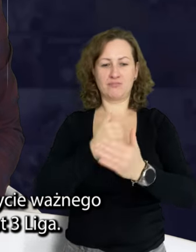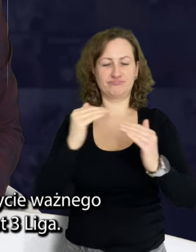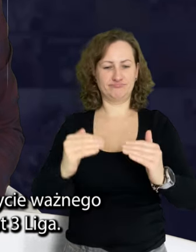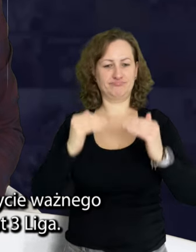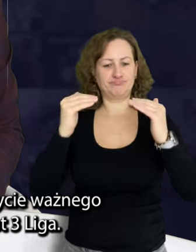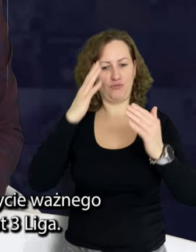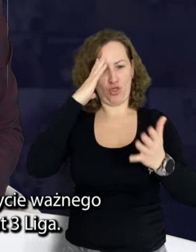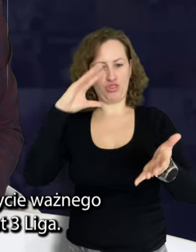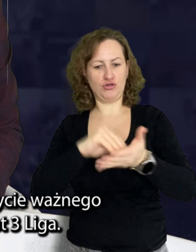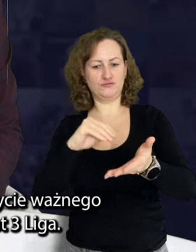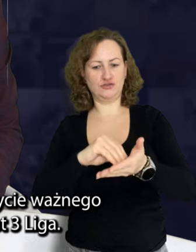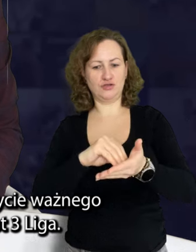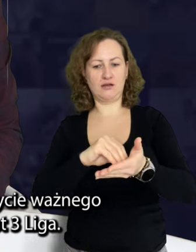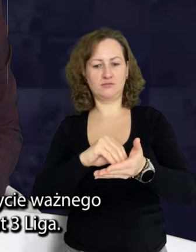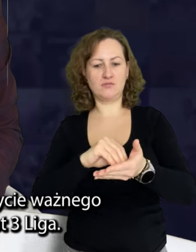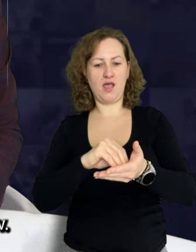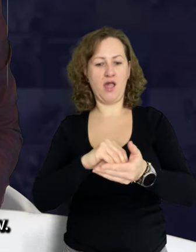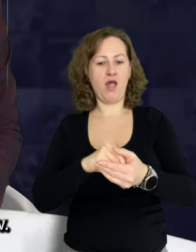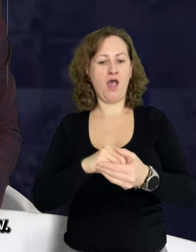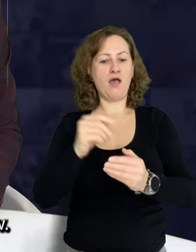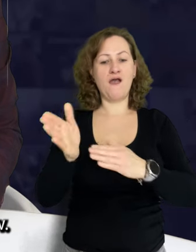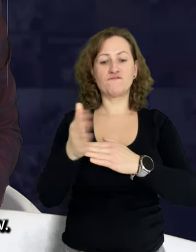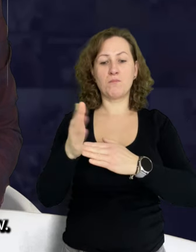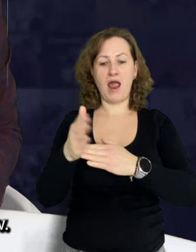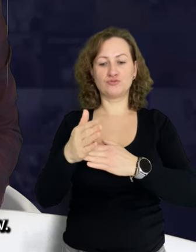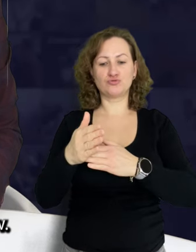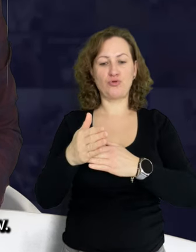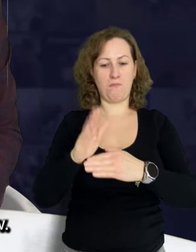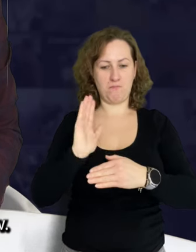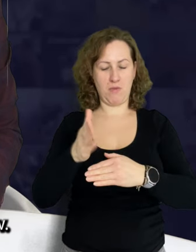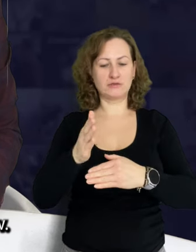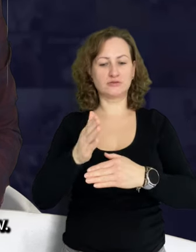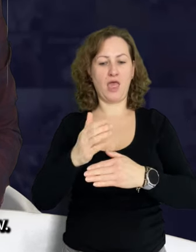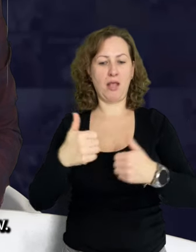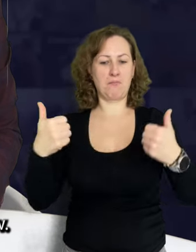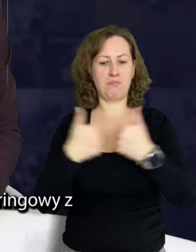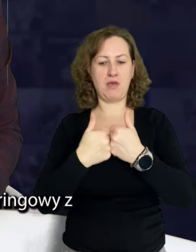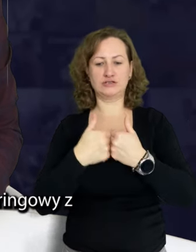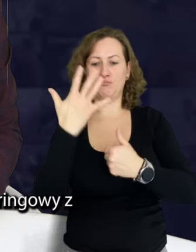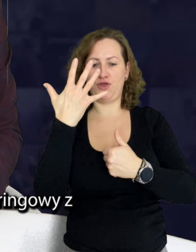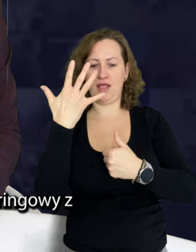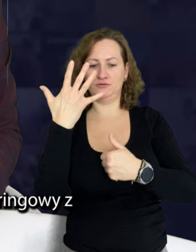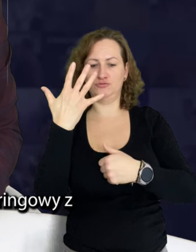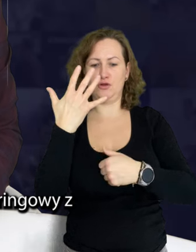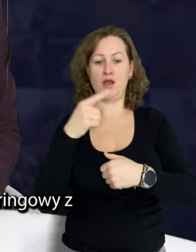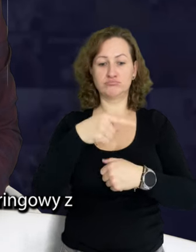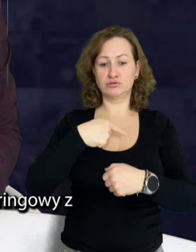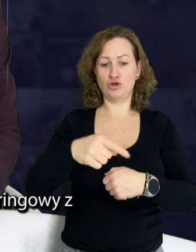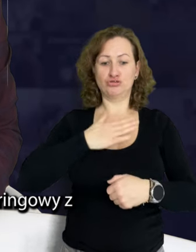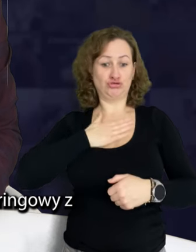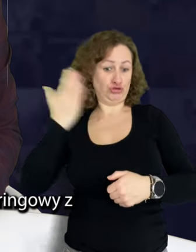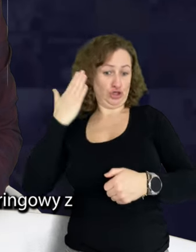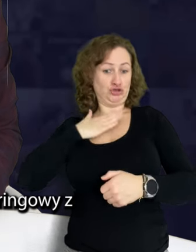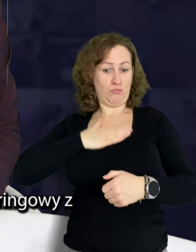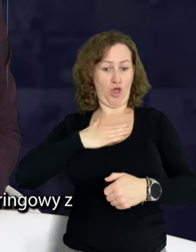na poziomie półzawodowym, jakim jest trzecia liga. W marcu KP Stroga rozegra w niej 5 meczów. W minioną sobotę nasi